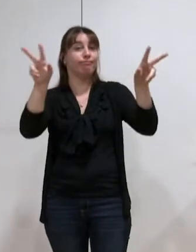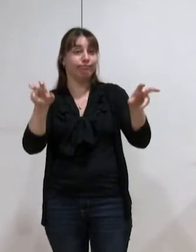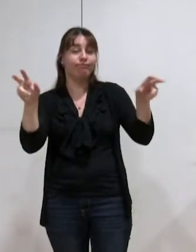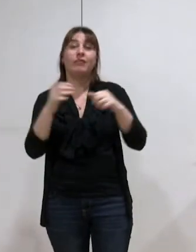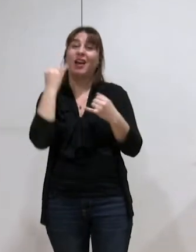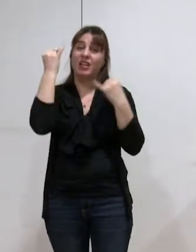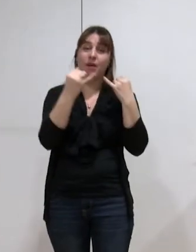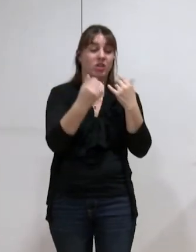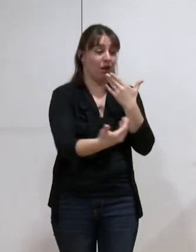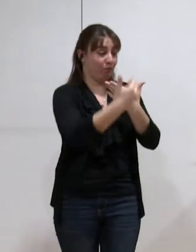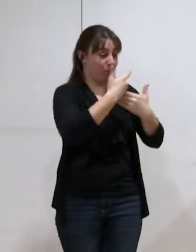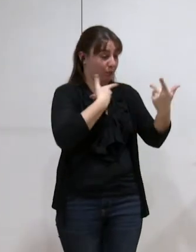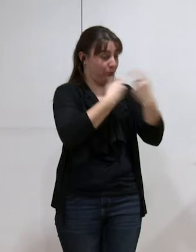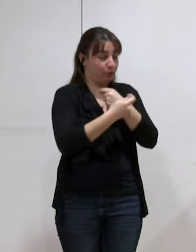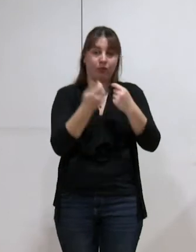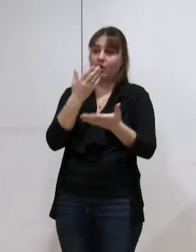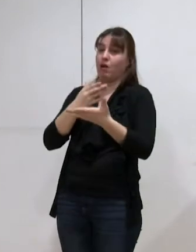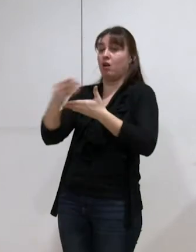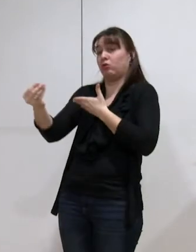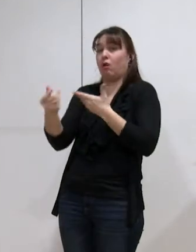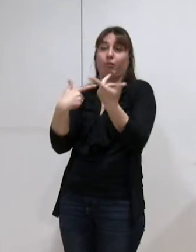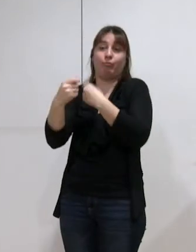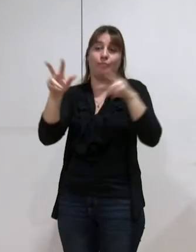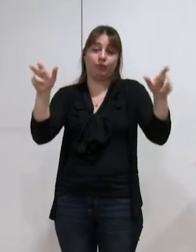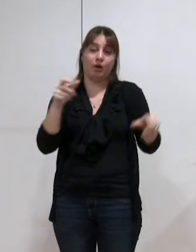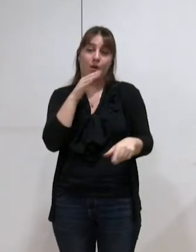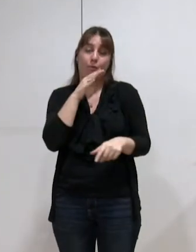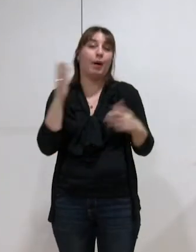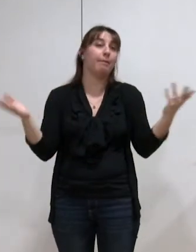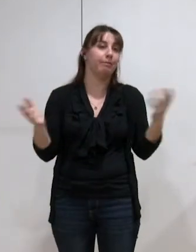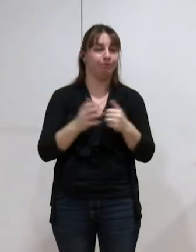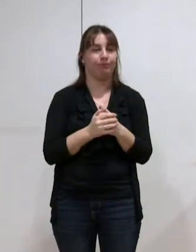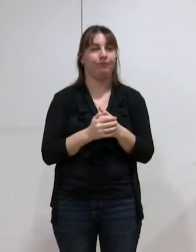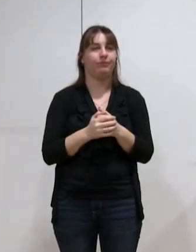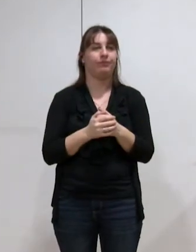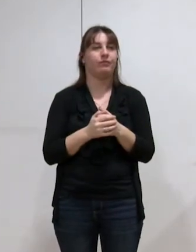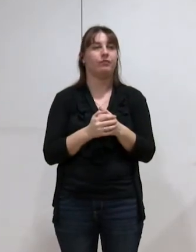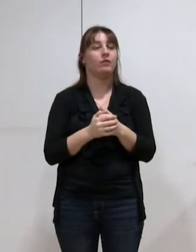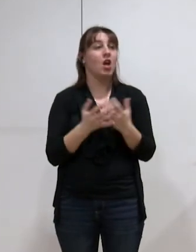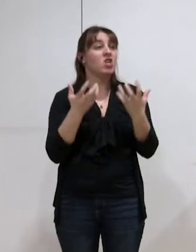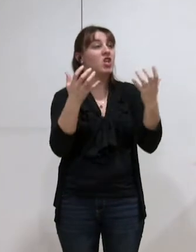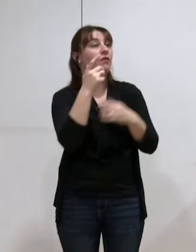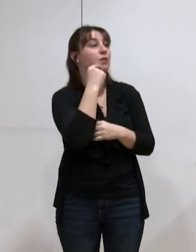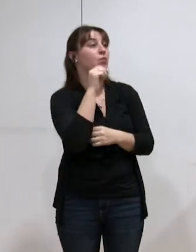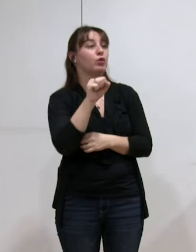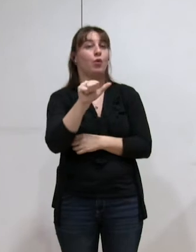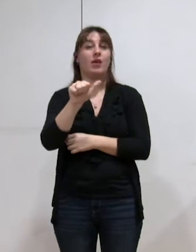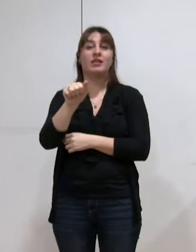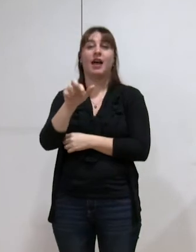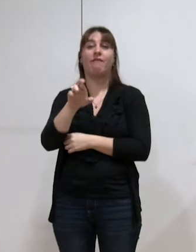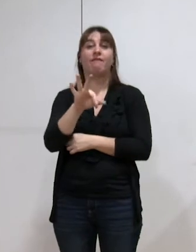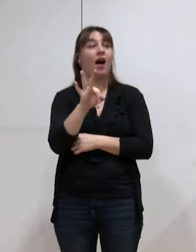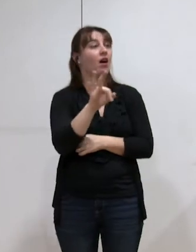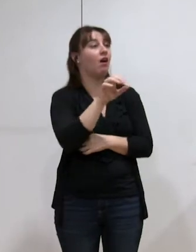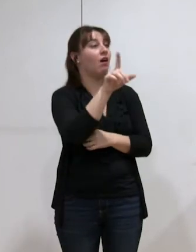chose de pas juste, eh bien, vous ne sortirez pas quelque chose de juste. Alors, je n jamais travaillé dans les travaux publics, j'aurais aimé demander à M. Safar s'il avait quelques